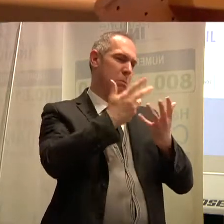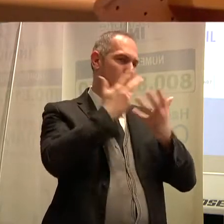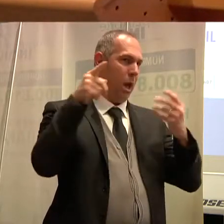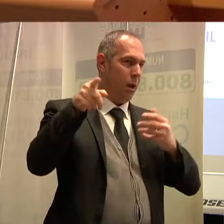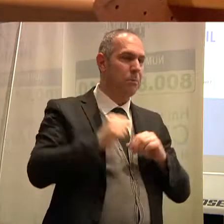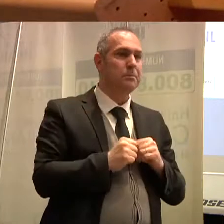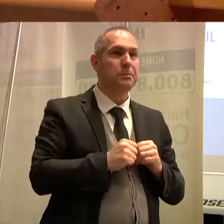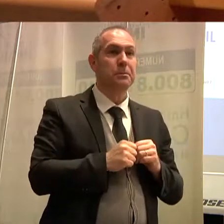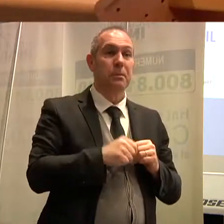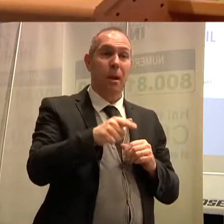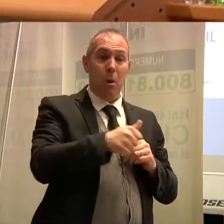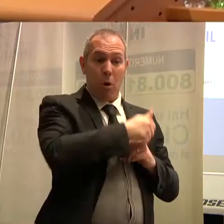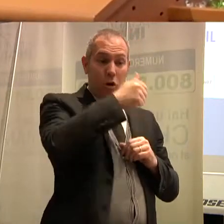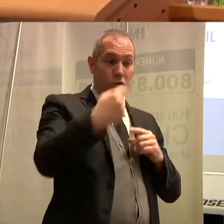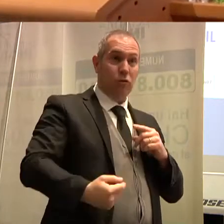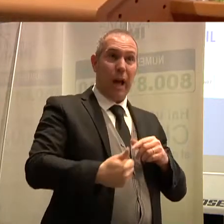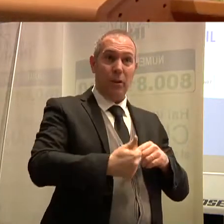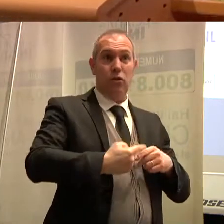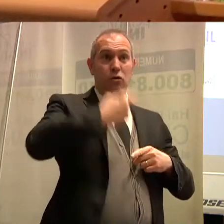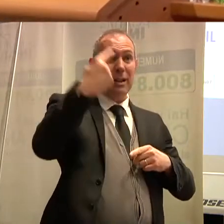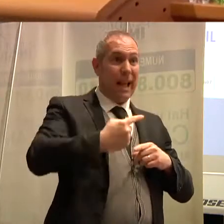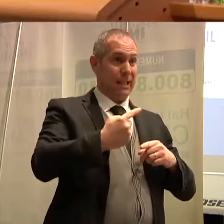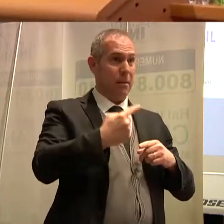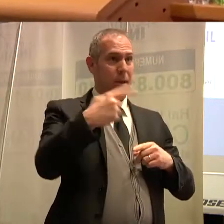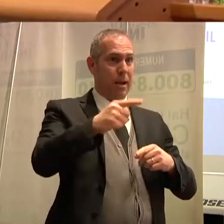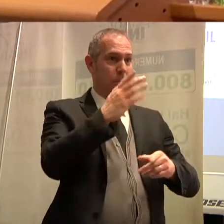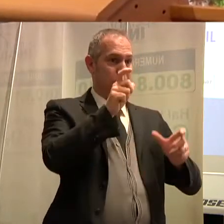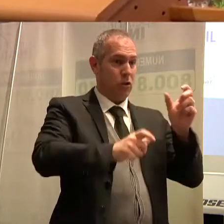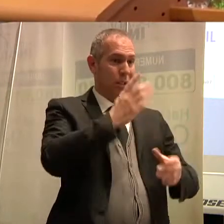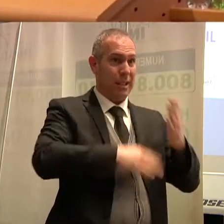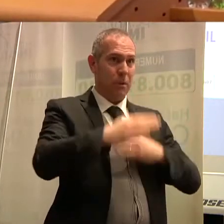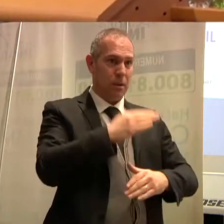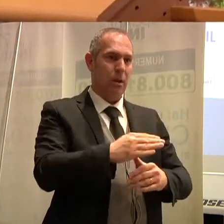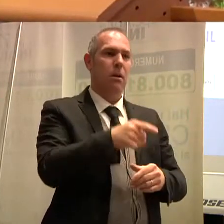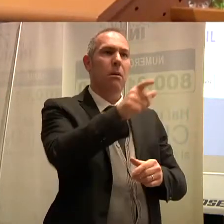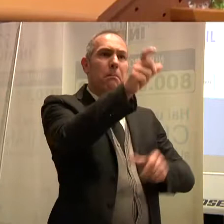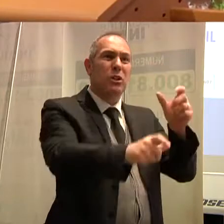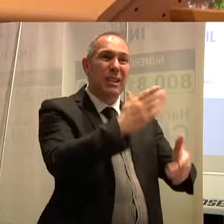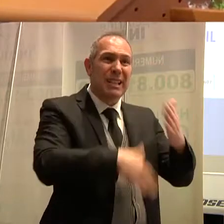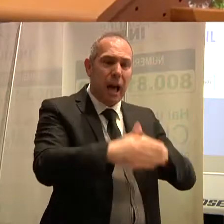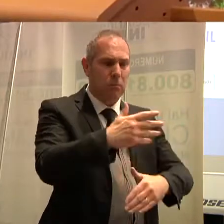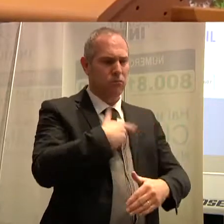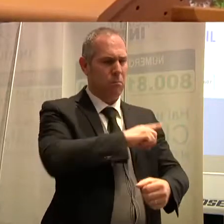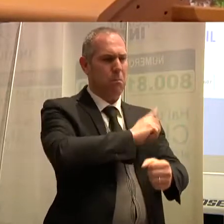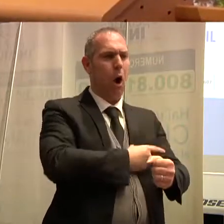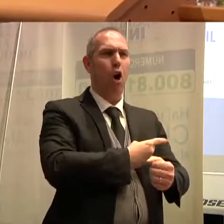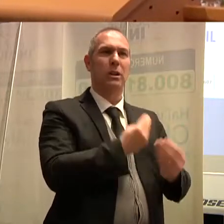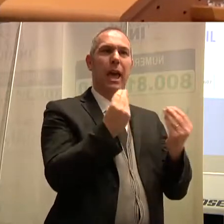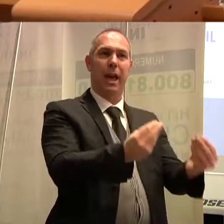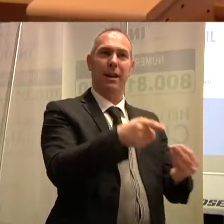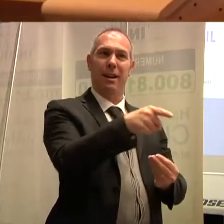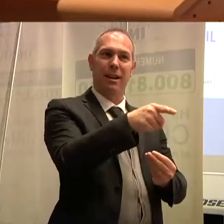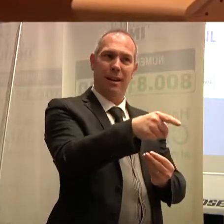la giornale internazionale delle persone con disabilità, ovvero l'empowerment delle persone con disabilità, addirittura collegato agli obiettivi dello sviluppo